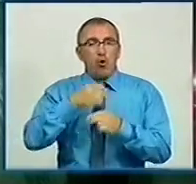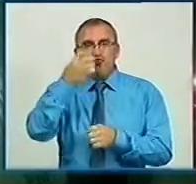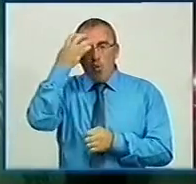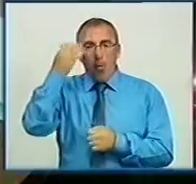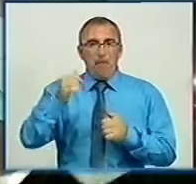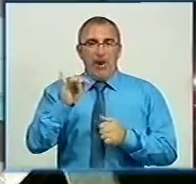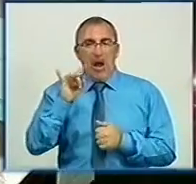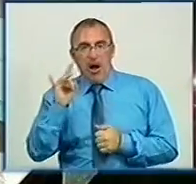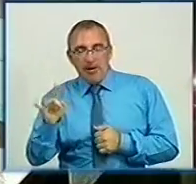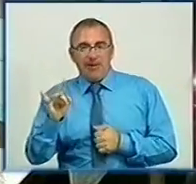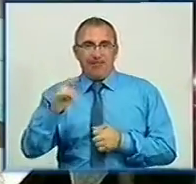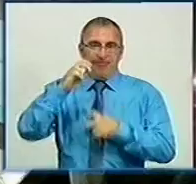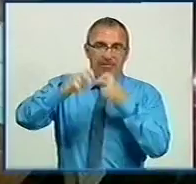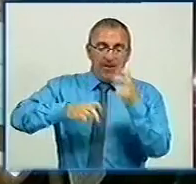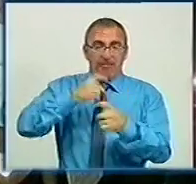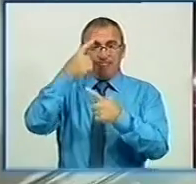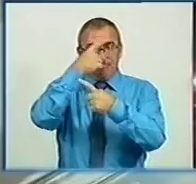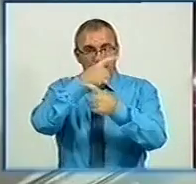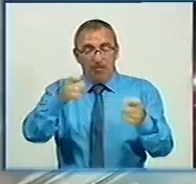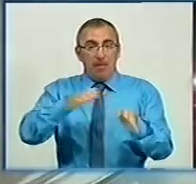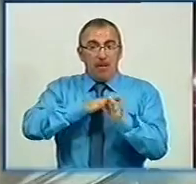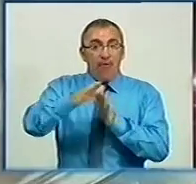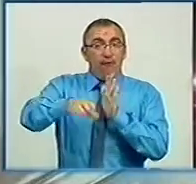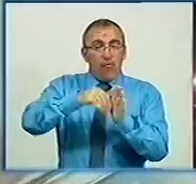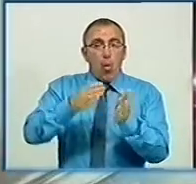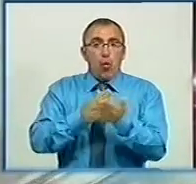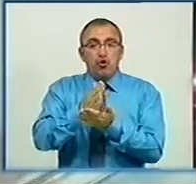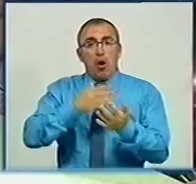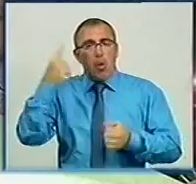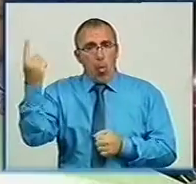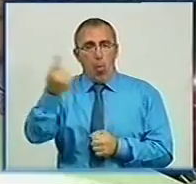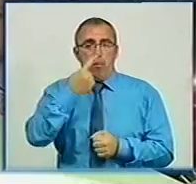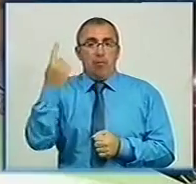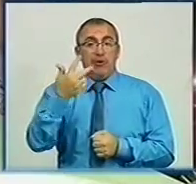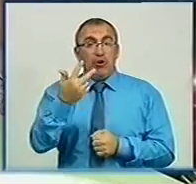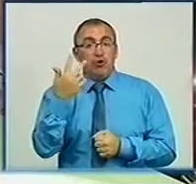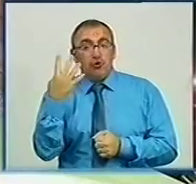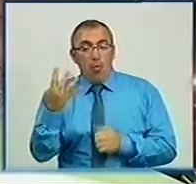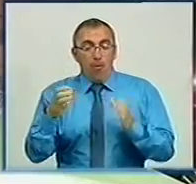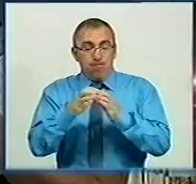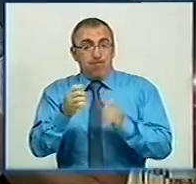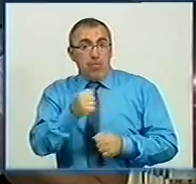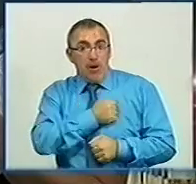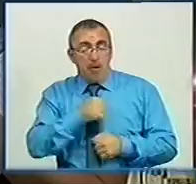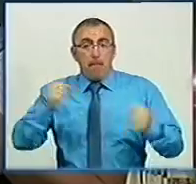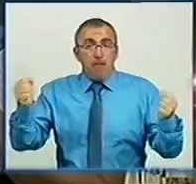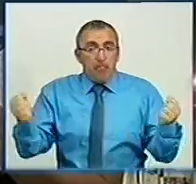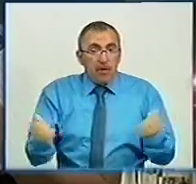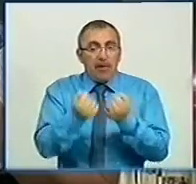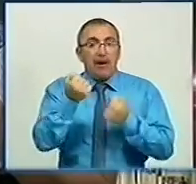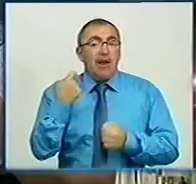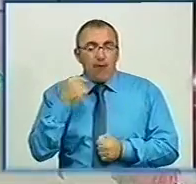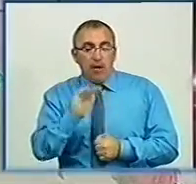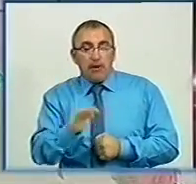піару та карусели закликав провести вибори очільних області. 34-й батальйон підтримали кіровоградські